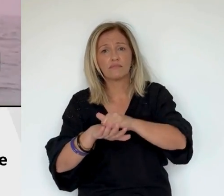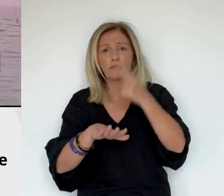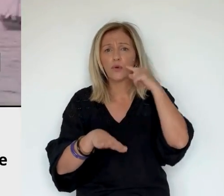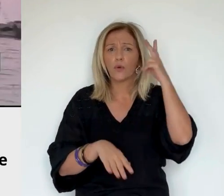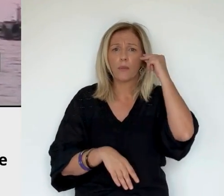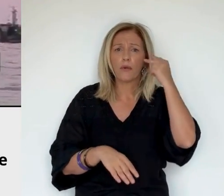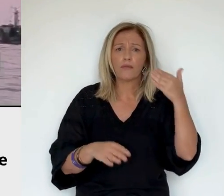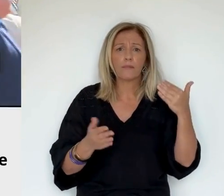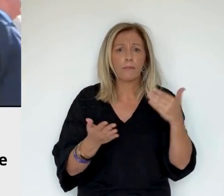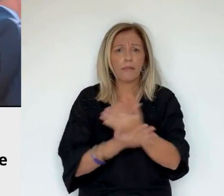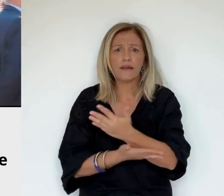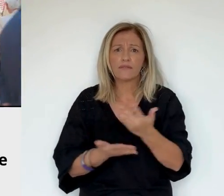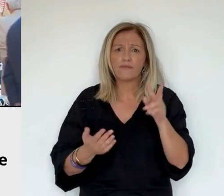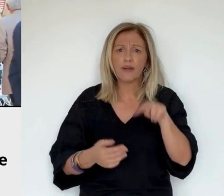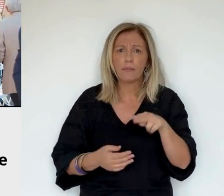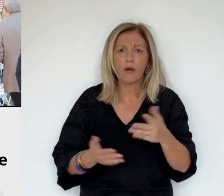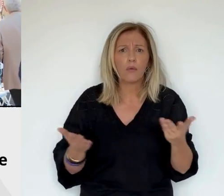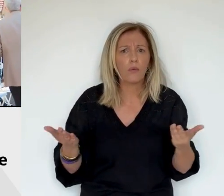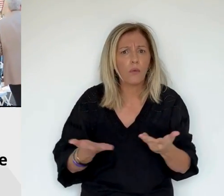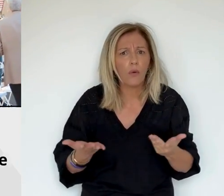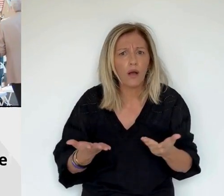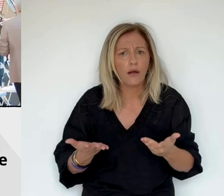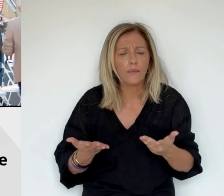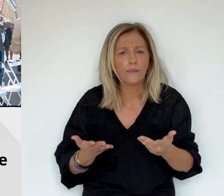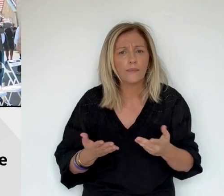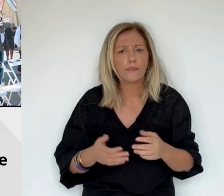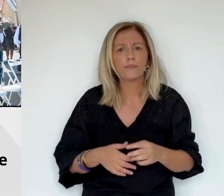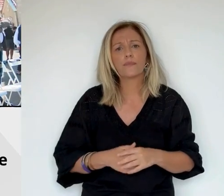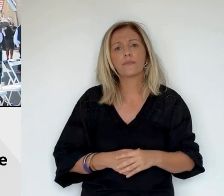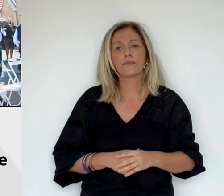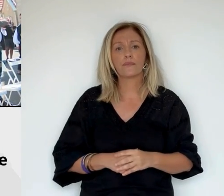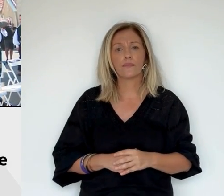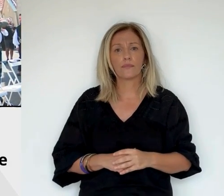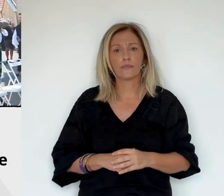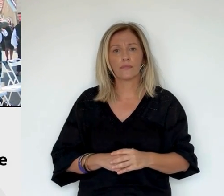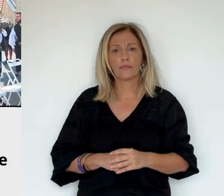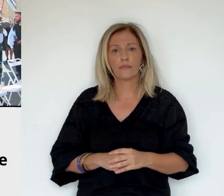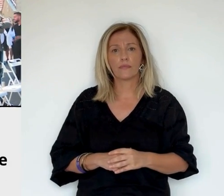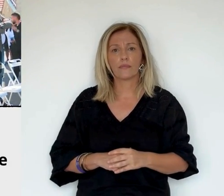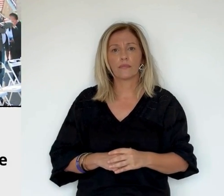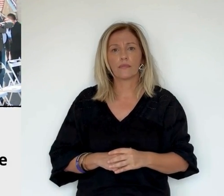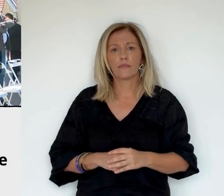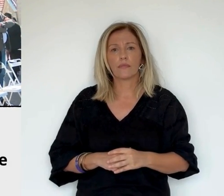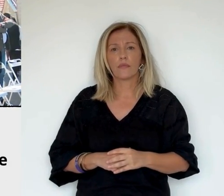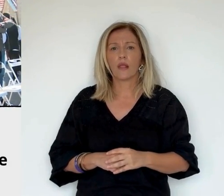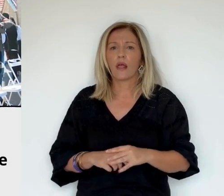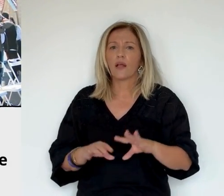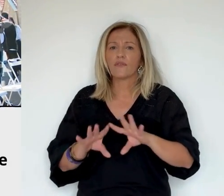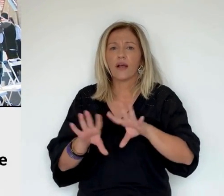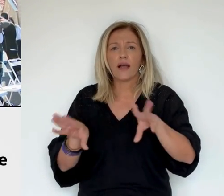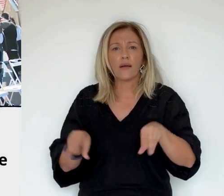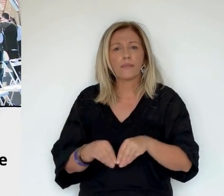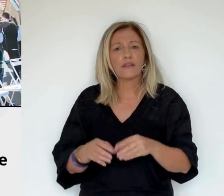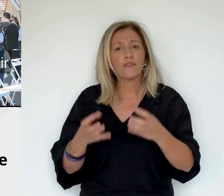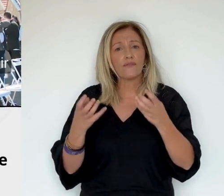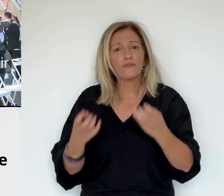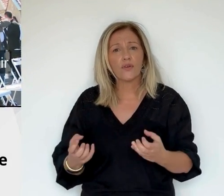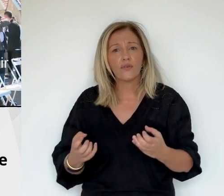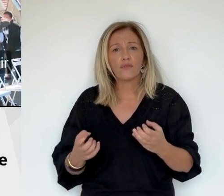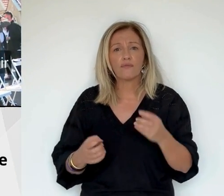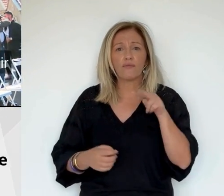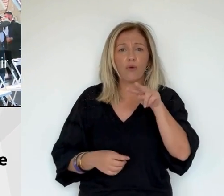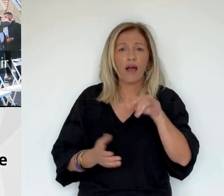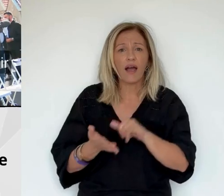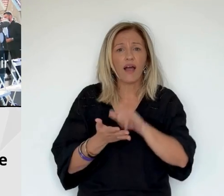réacteurs. Parce que les témoins nous disent qu'avoir vu un missile rentrer dans le